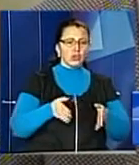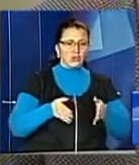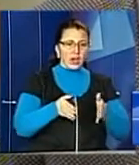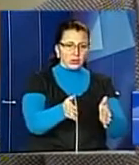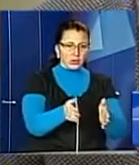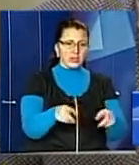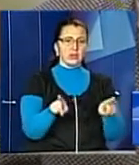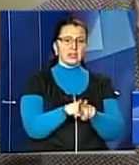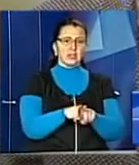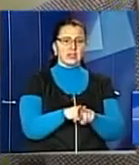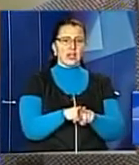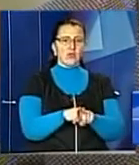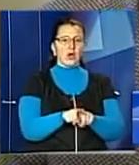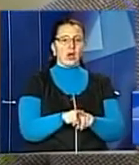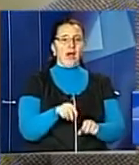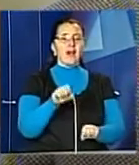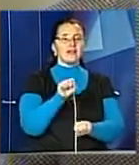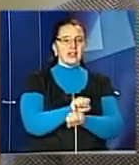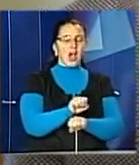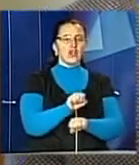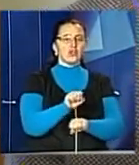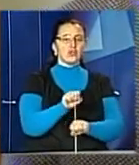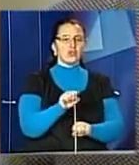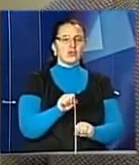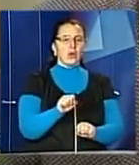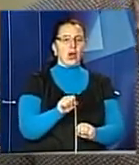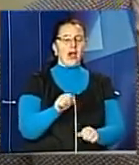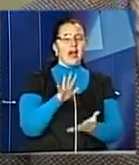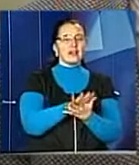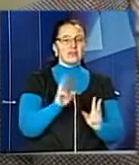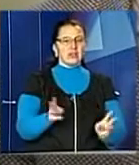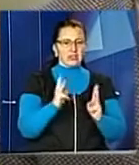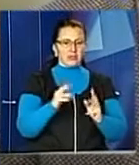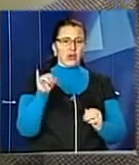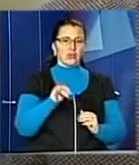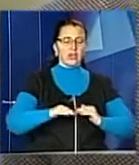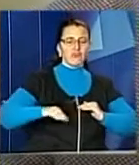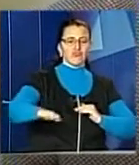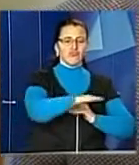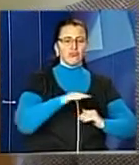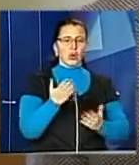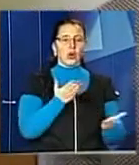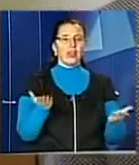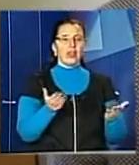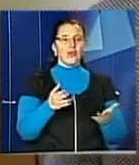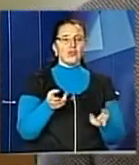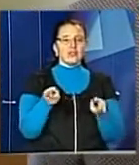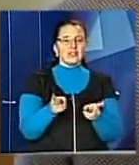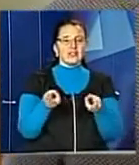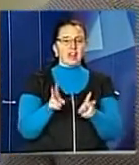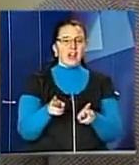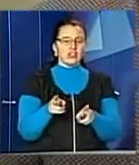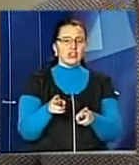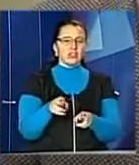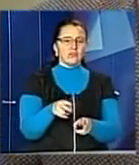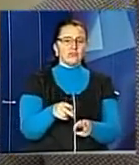само станцію сміттєспалювання. І, крім того, буде полігон, де будуть залежки складуватись тимчасово. Хочу